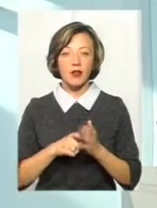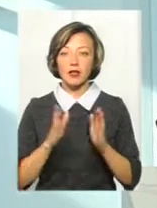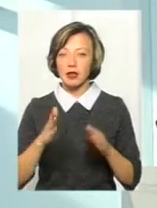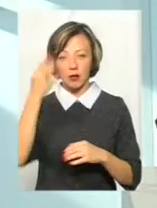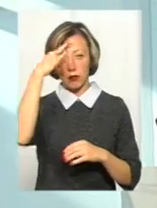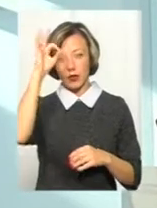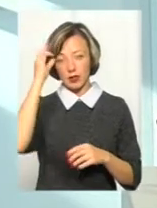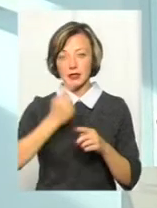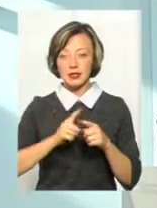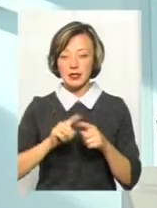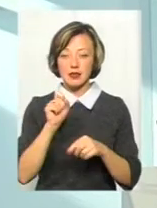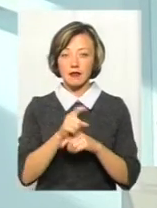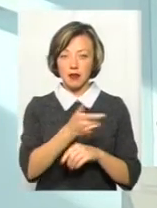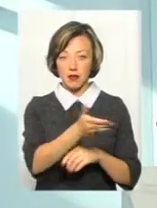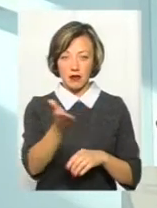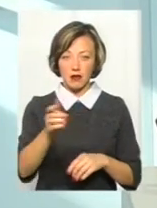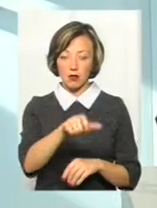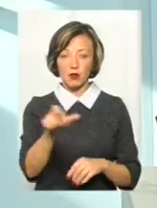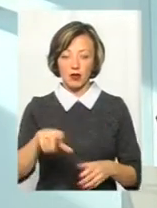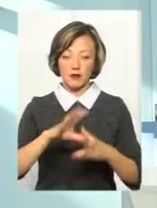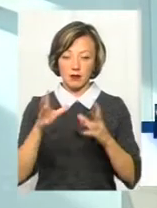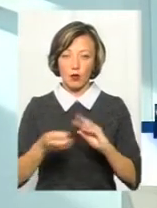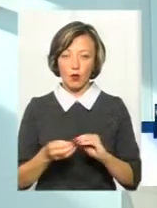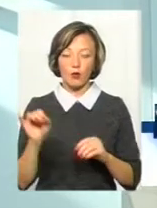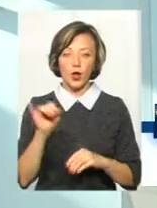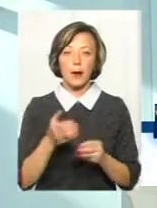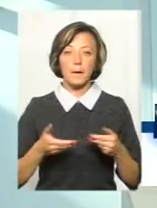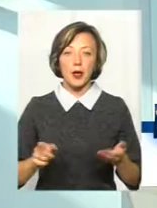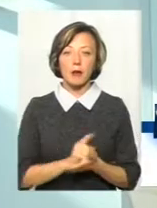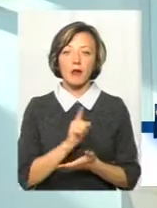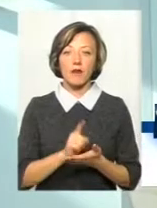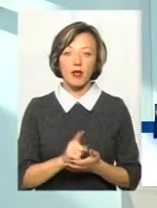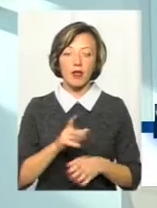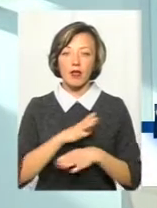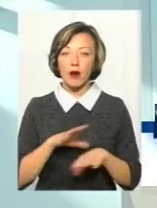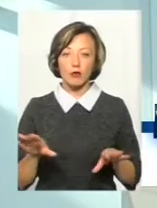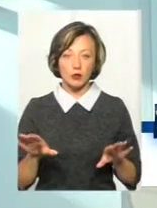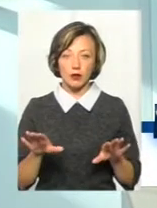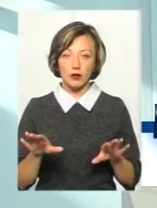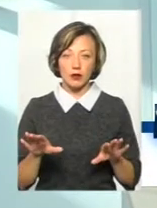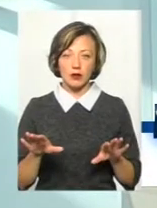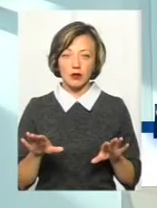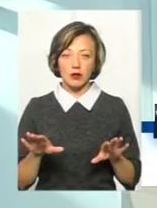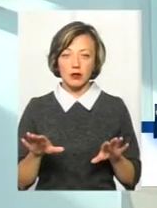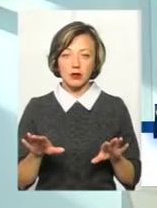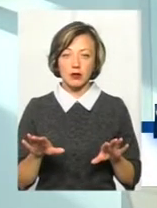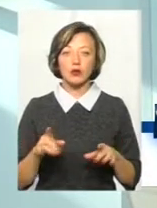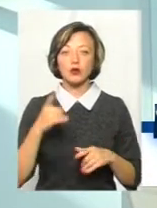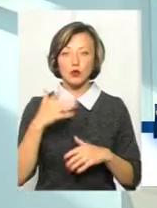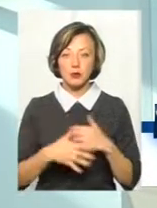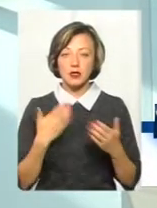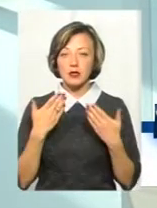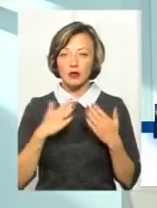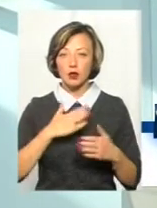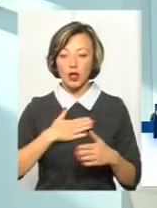поліція. Це завдання громади в цілому. І ми повинні бути розумінням ставитись до